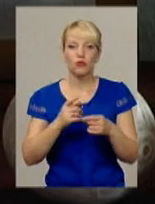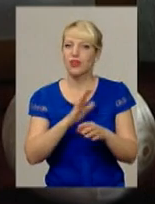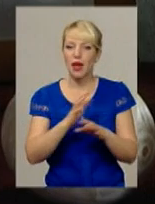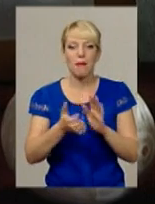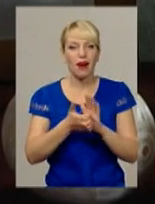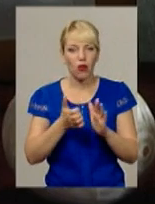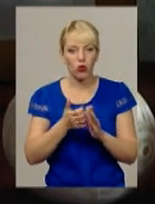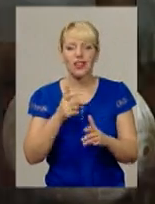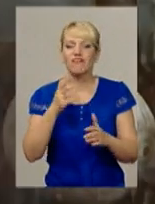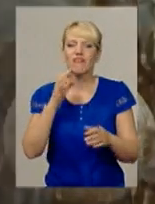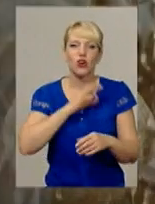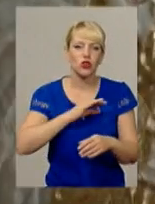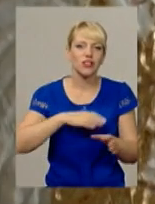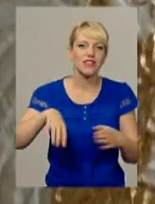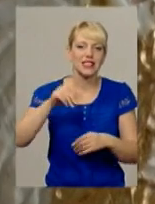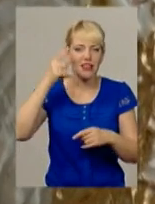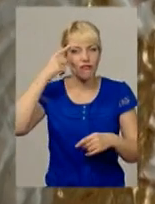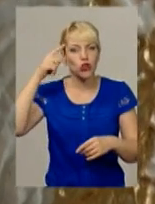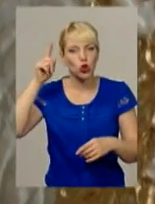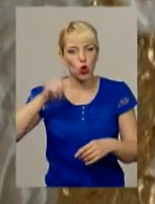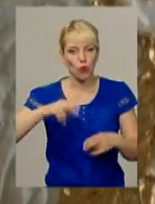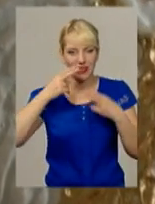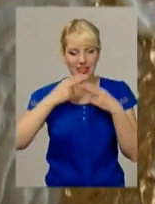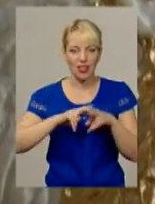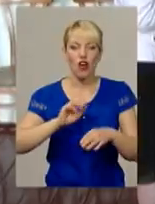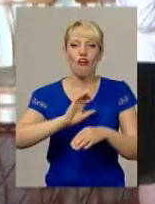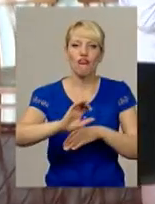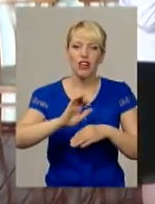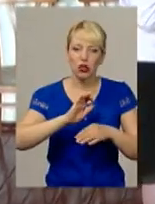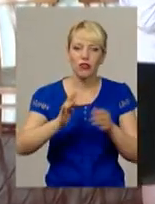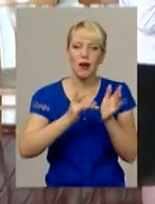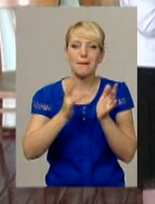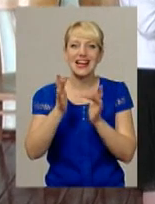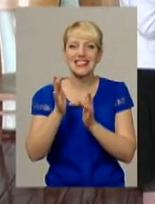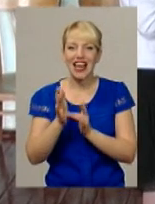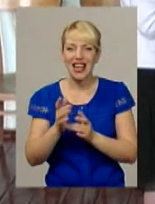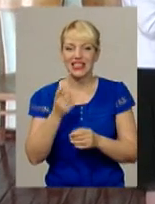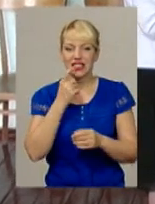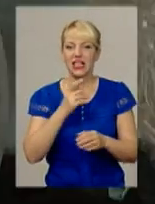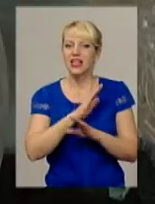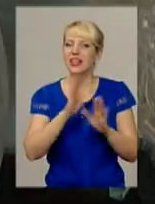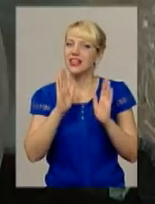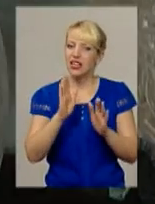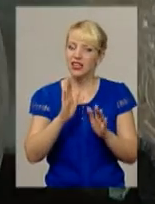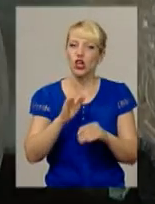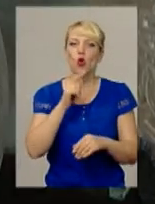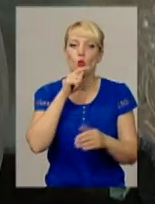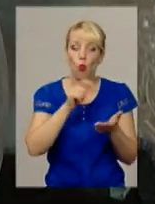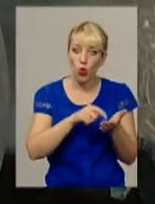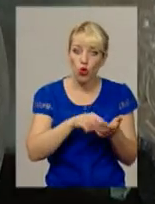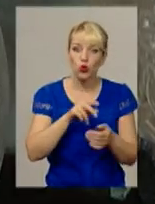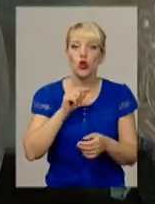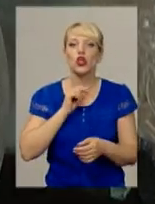використовує всі відомі на сьогодні техніки виготовлення пасхальних яєць. І не тільки курючих, а й гусячих та страусиних. Останні її